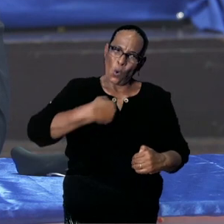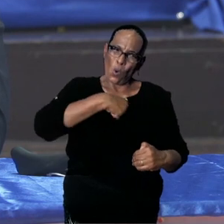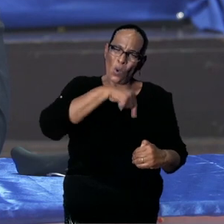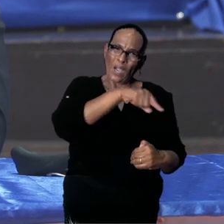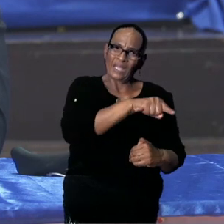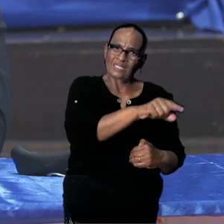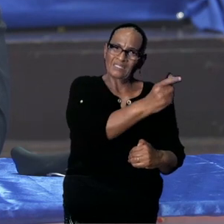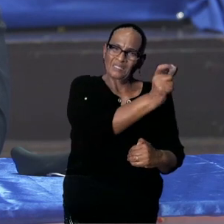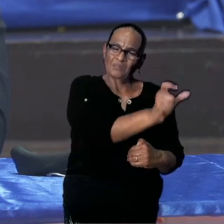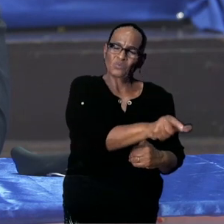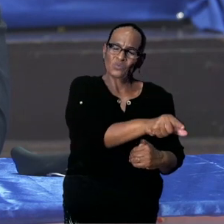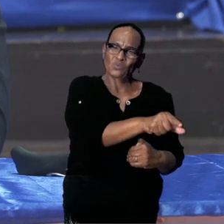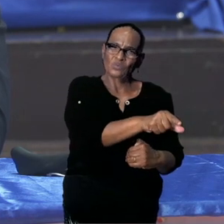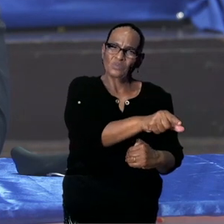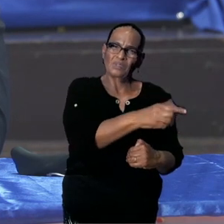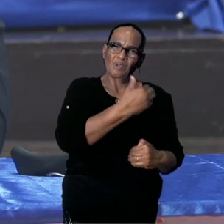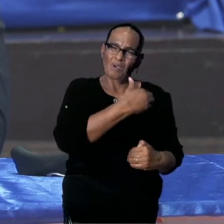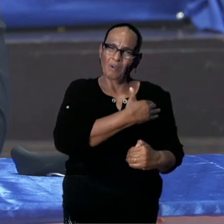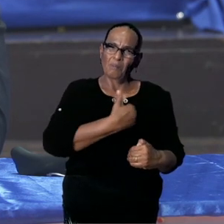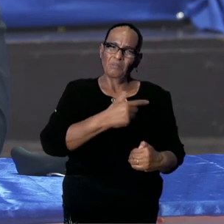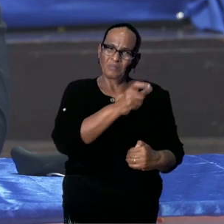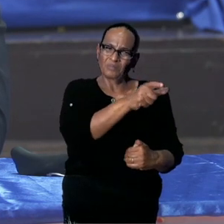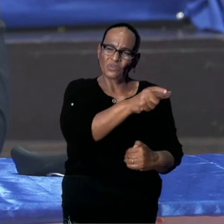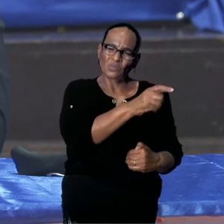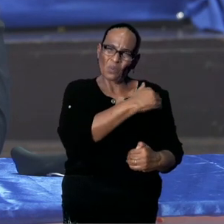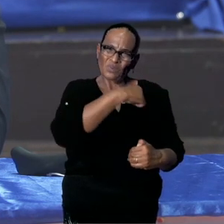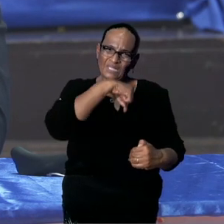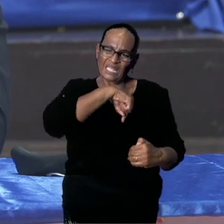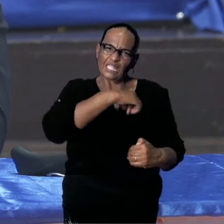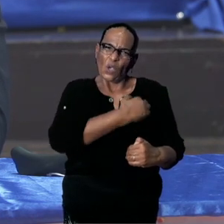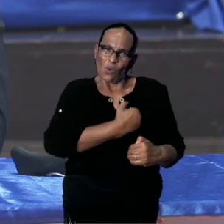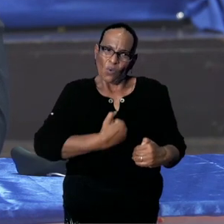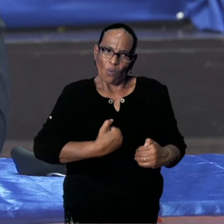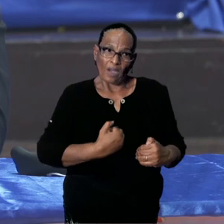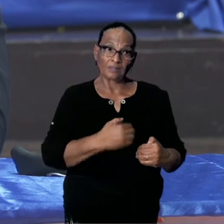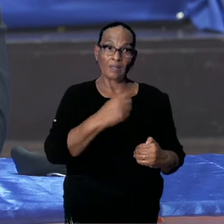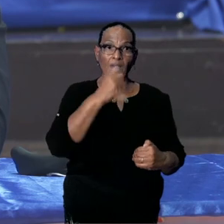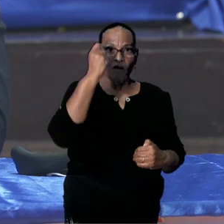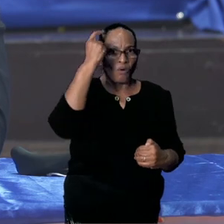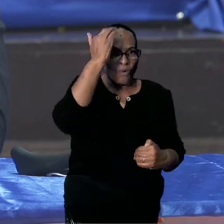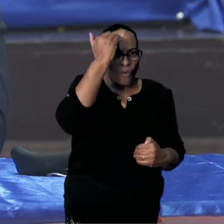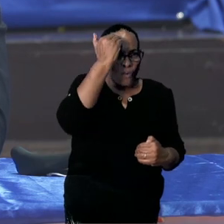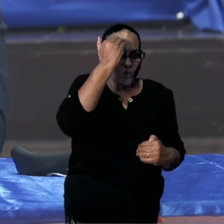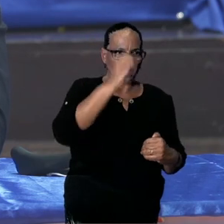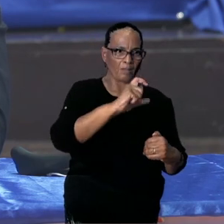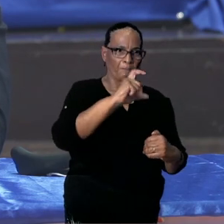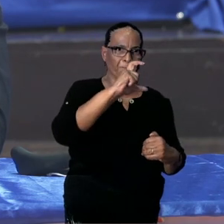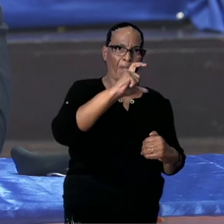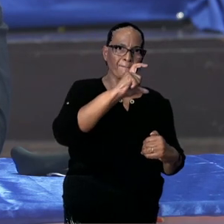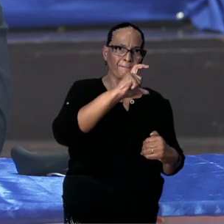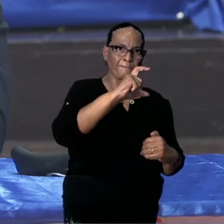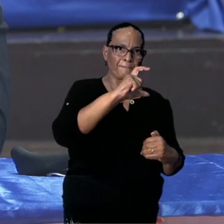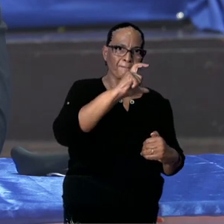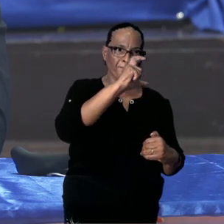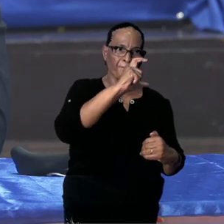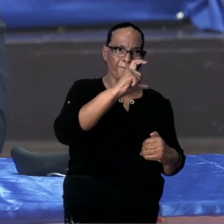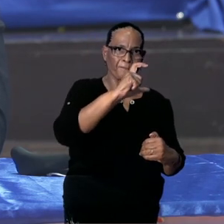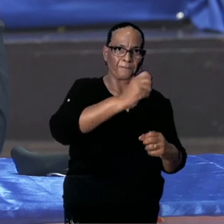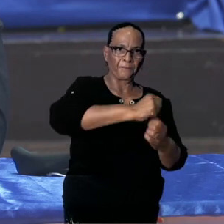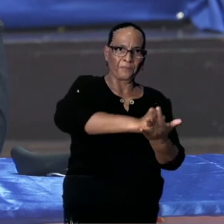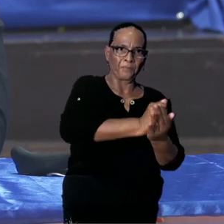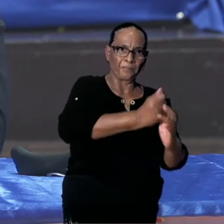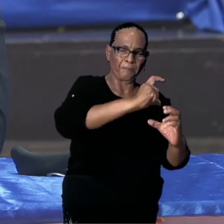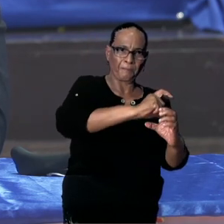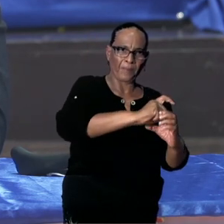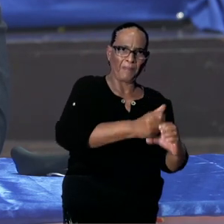medische geschiedenis. Met een kwade bedoeling. Bewust grote dosis. Van wondermiddelen hebben gemaakt. Om de mens ook uit te roeien.